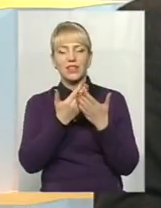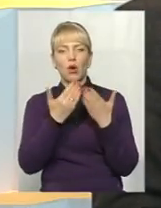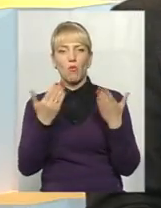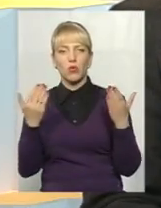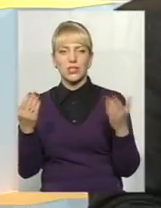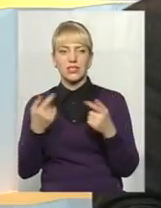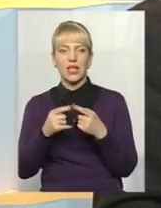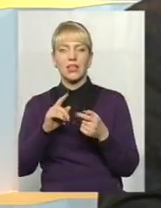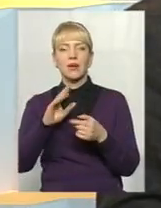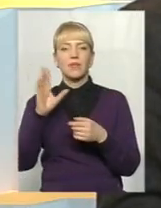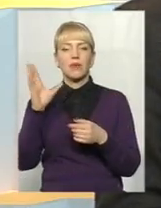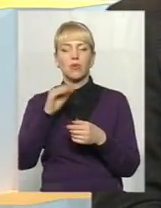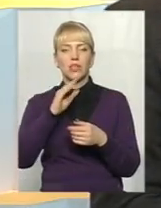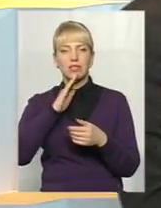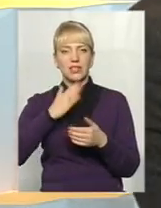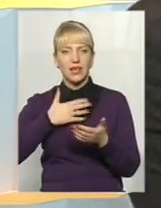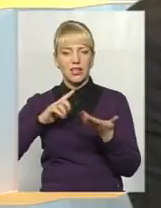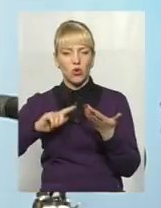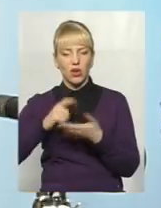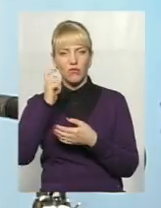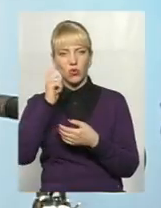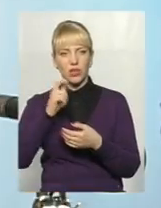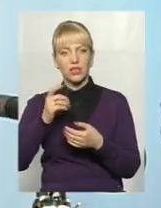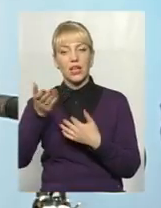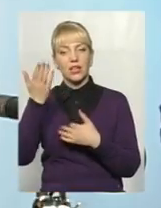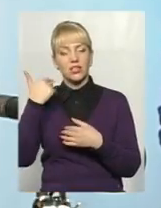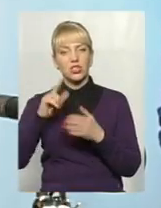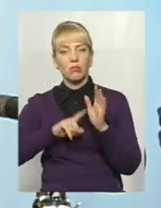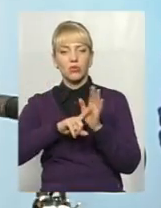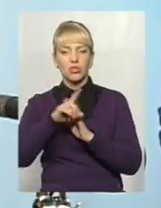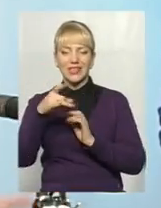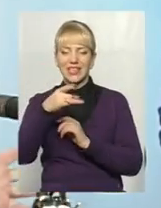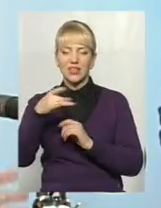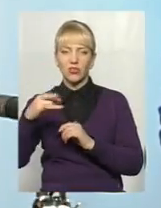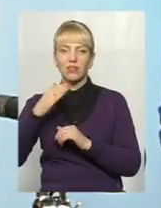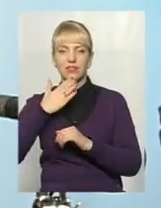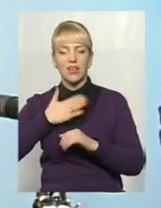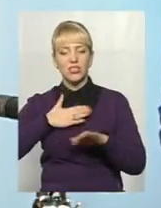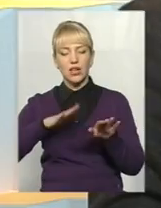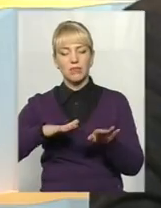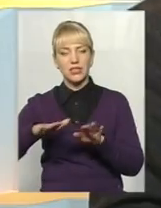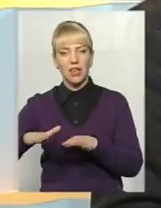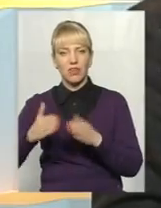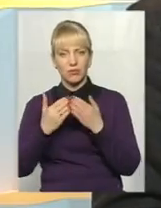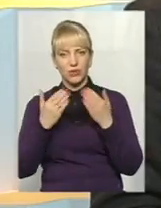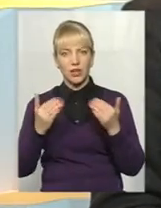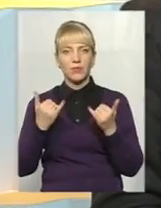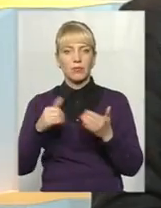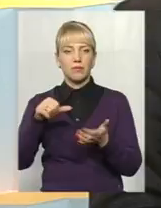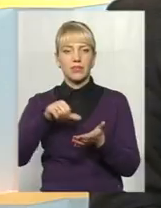маємо зараз географію всієї вже України. Якщо ми починали з регіонального, з наших місцевих музеїв, то тепер ми вже представлені всією